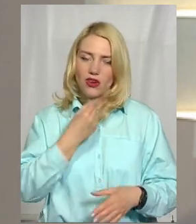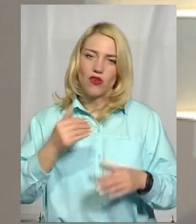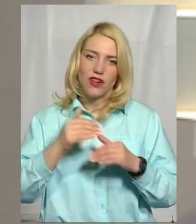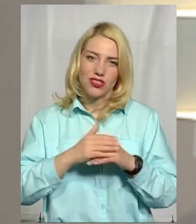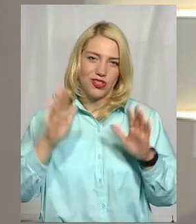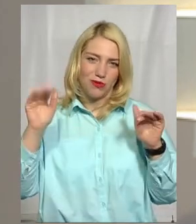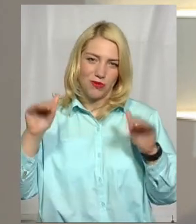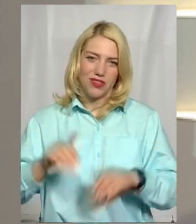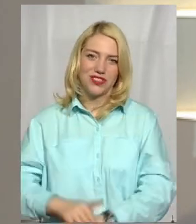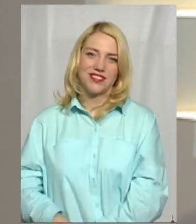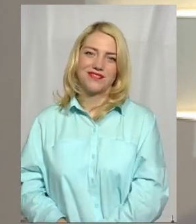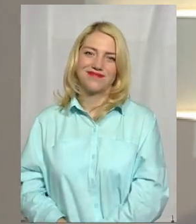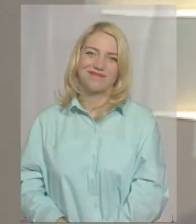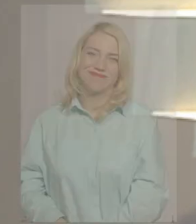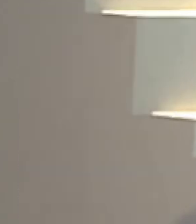'я, бережіть себе.